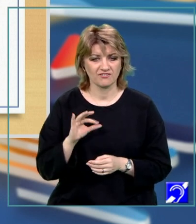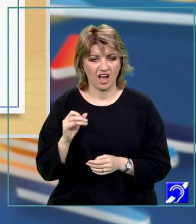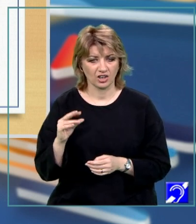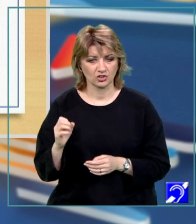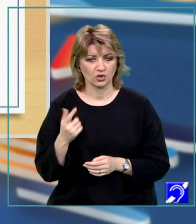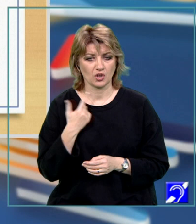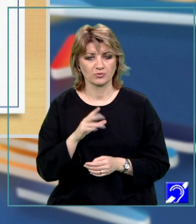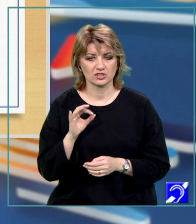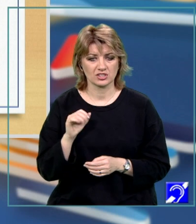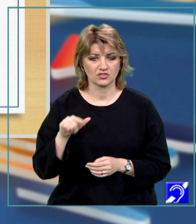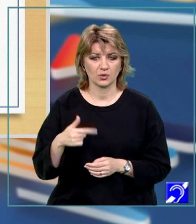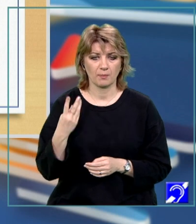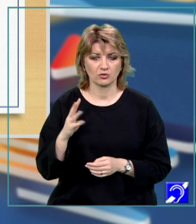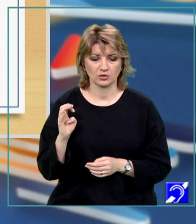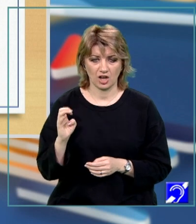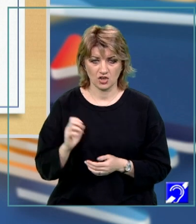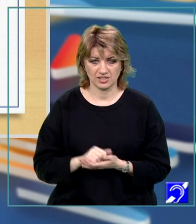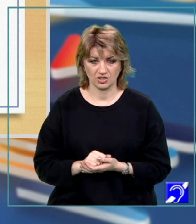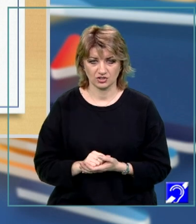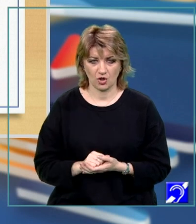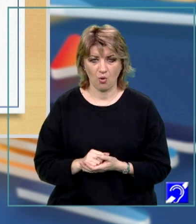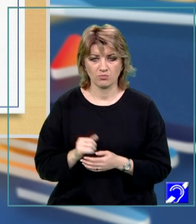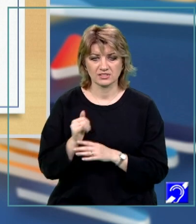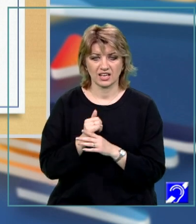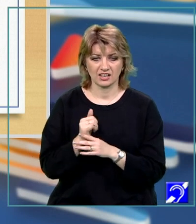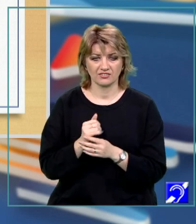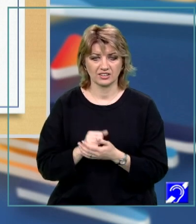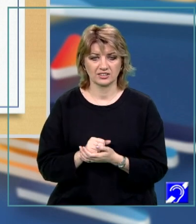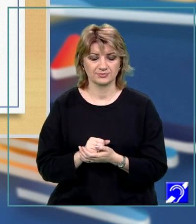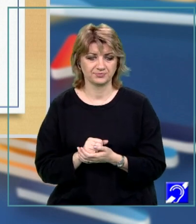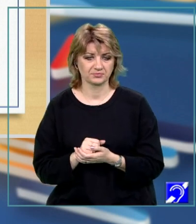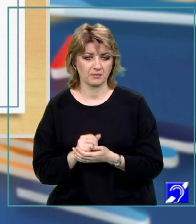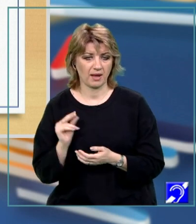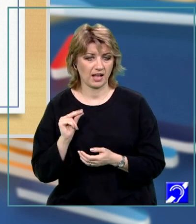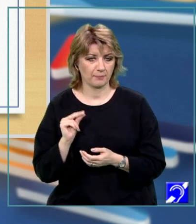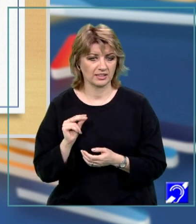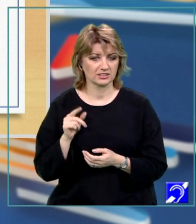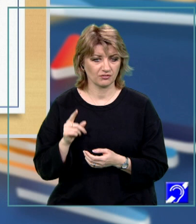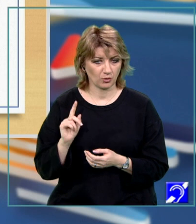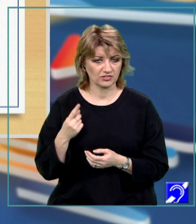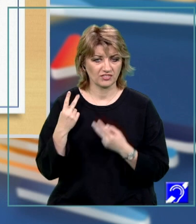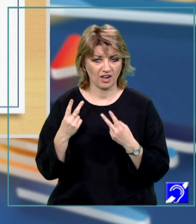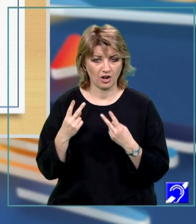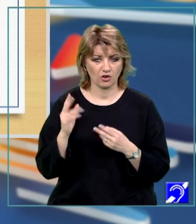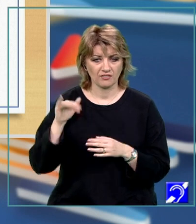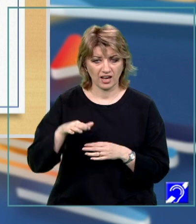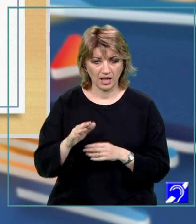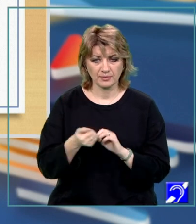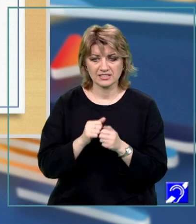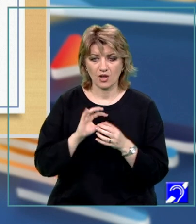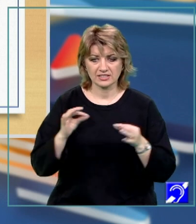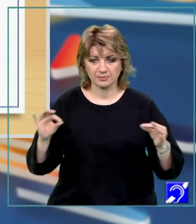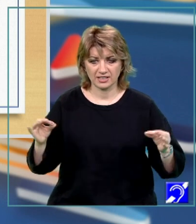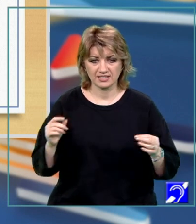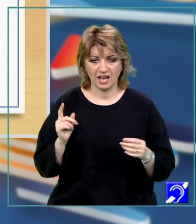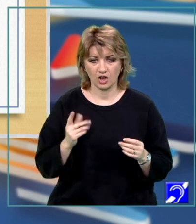750,490. Se observă că la apel, parametrii efectivi pot fi valori, variabile sau expresii